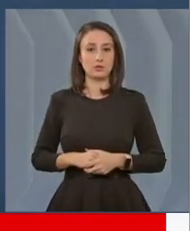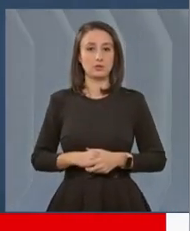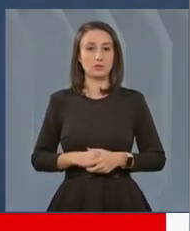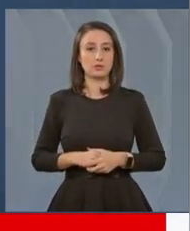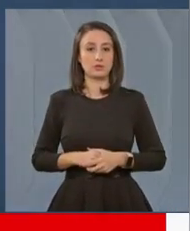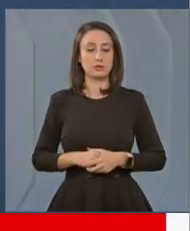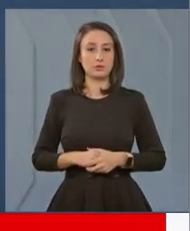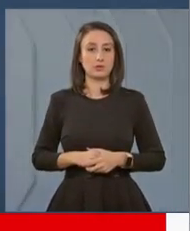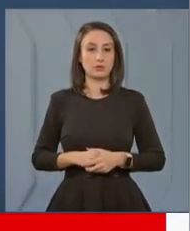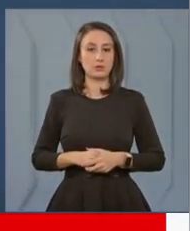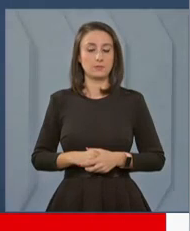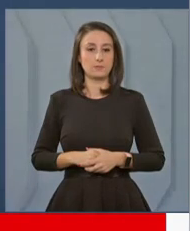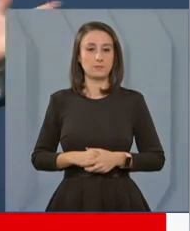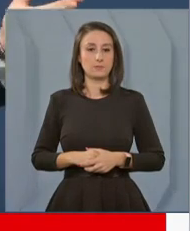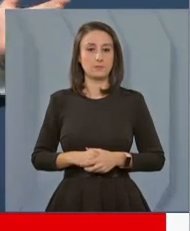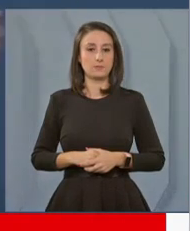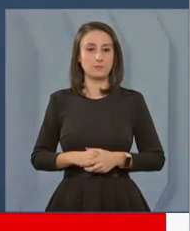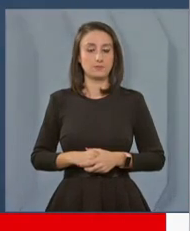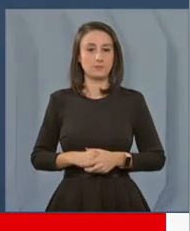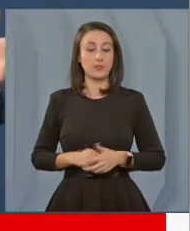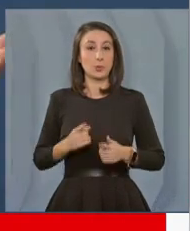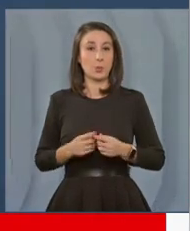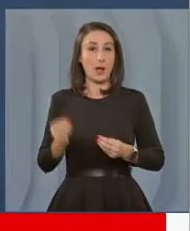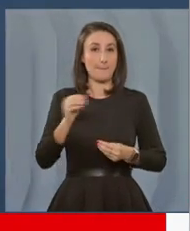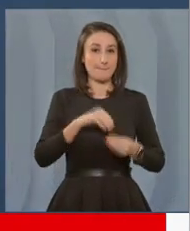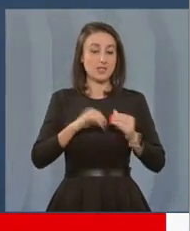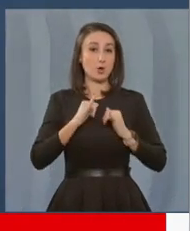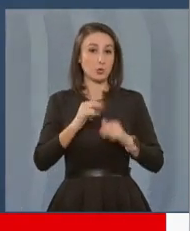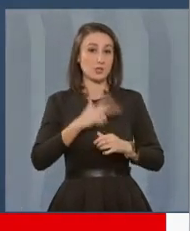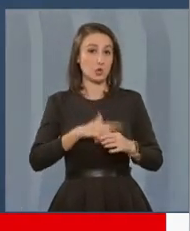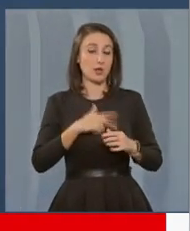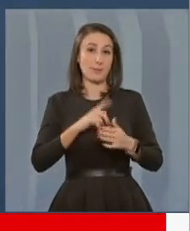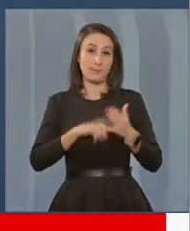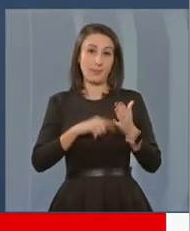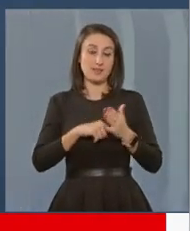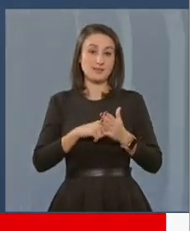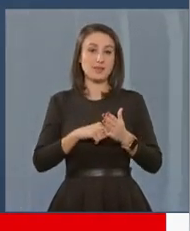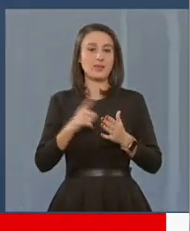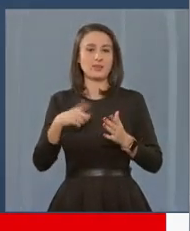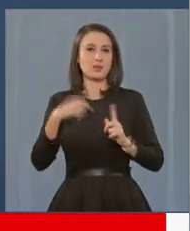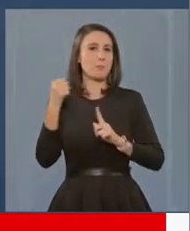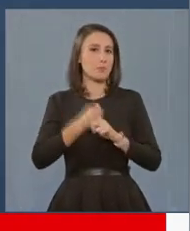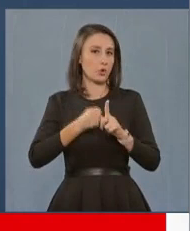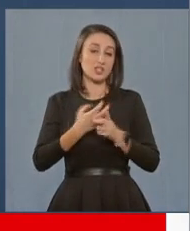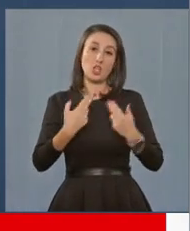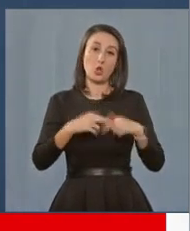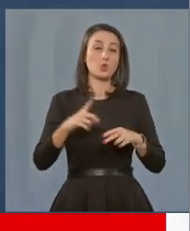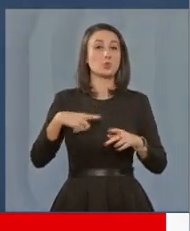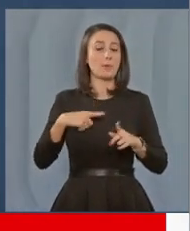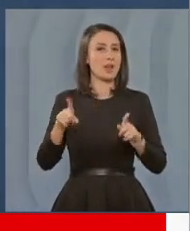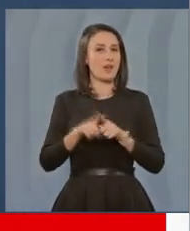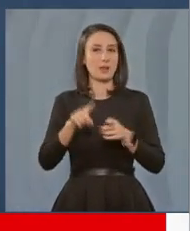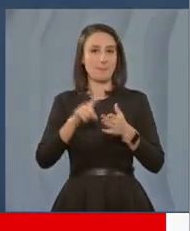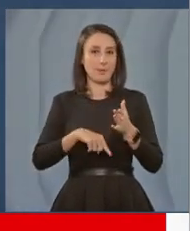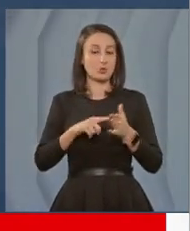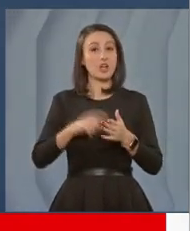prin amestecul între ajutarele sociale și pensii, nu va aduce nici o sănătate mică decât la ieșiri în stradă. Deci noi suntem, ca și pensionarii